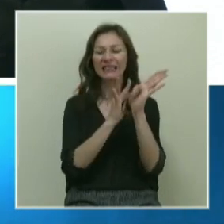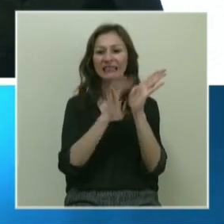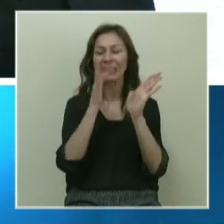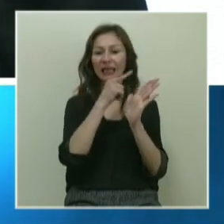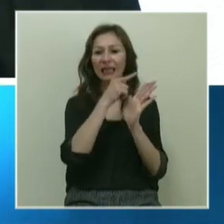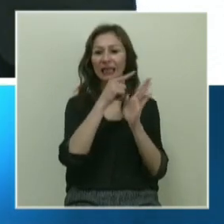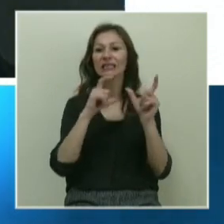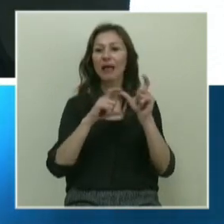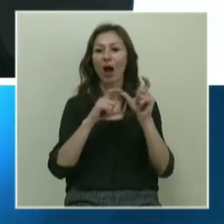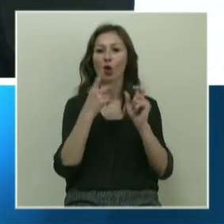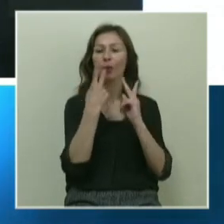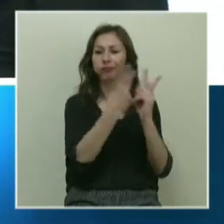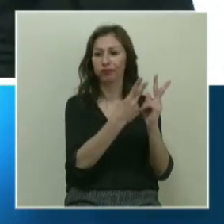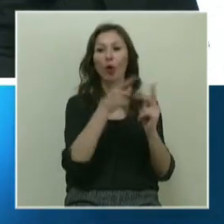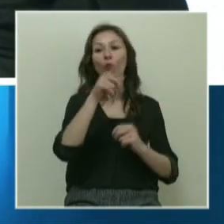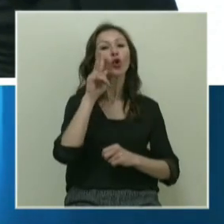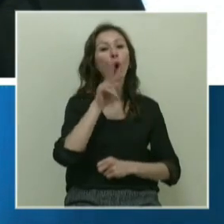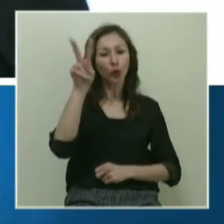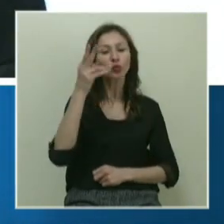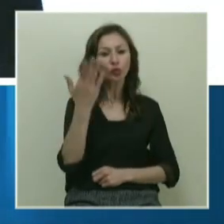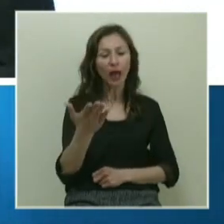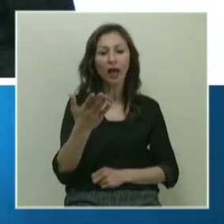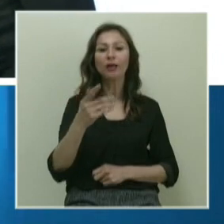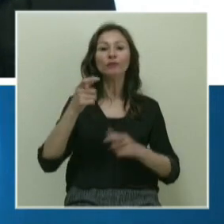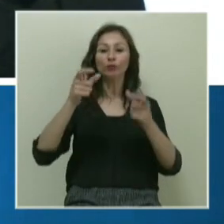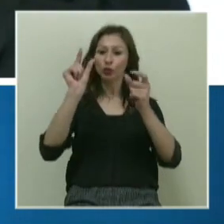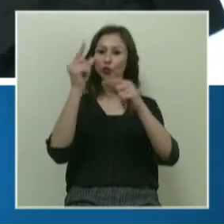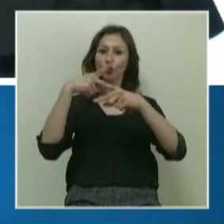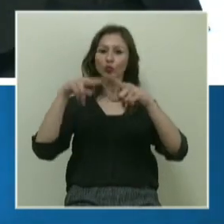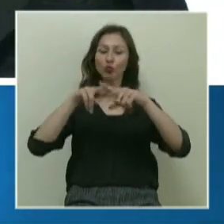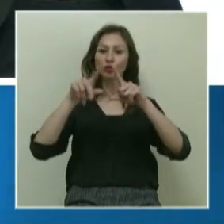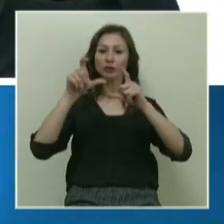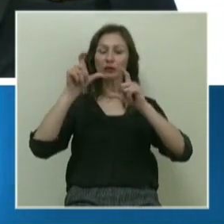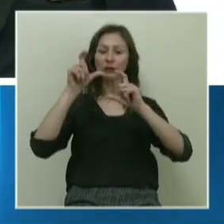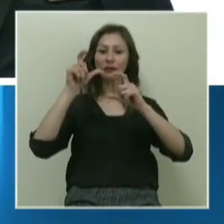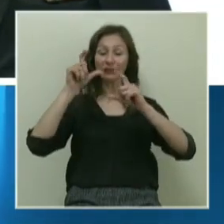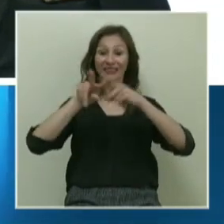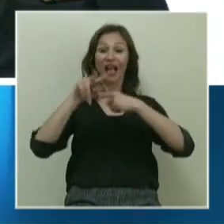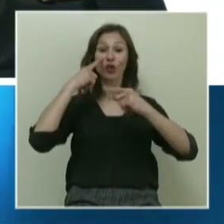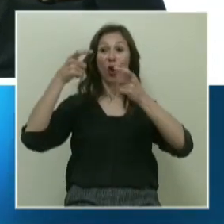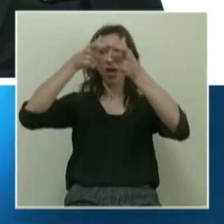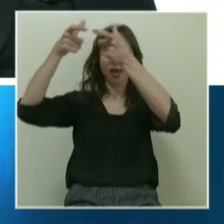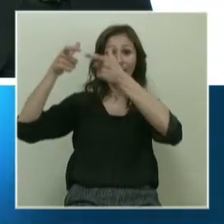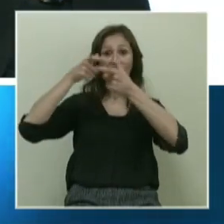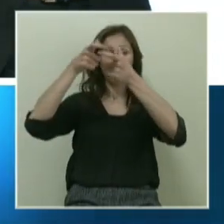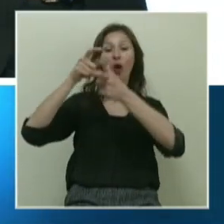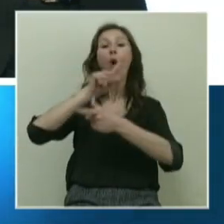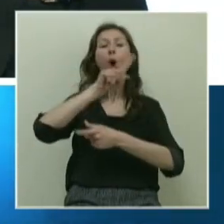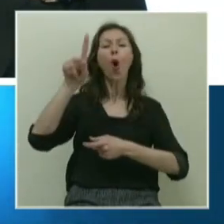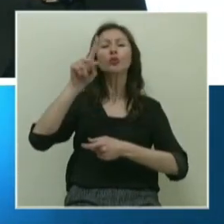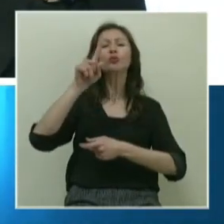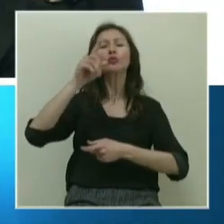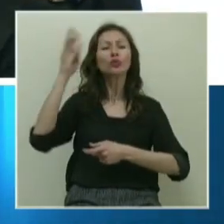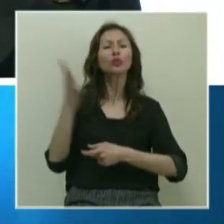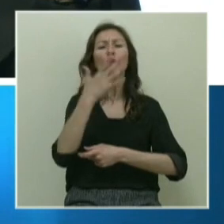Galaksisi'nin parmak izi bu. Bu gördüğünüzde Hubble Uzay Teleskobu'nun evrenin bir noktasına bakarak 10 küsur